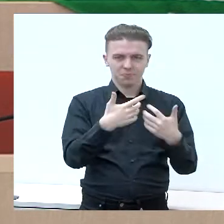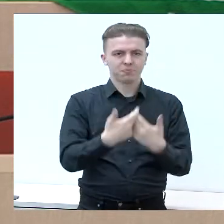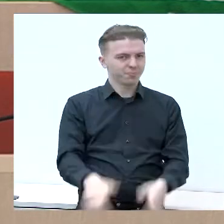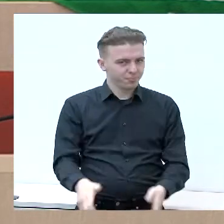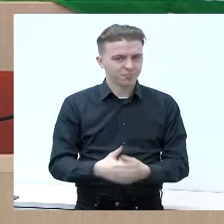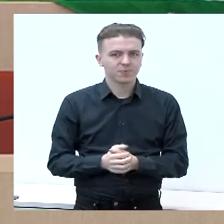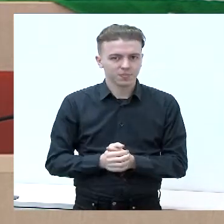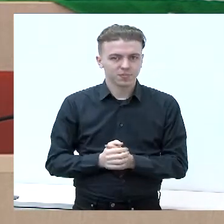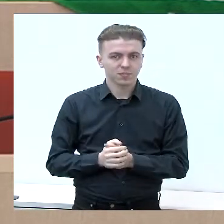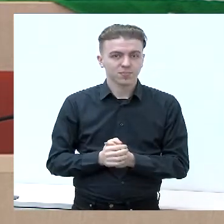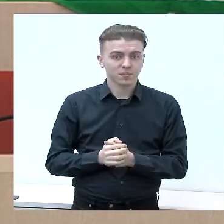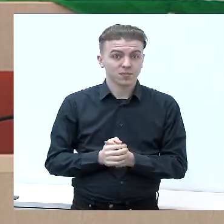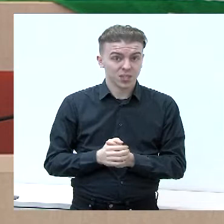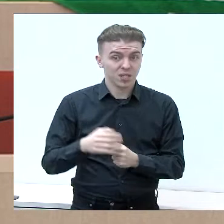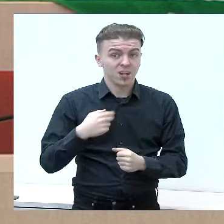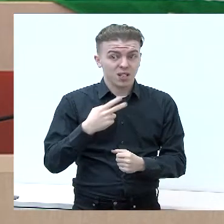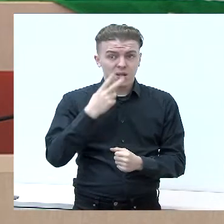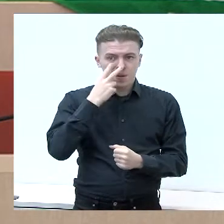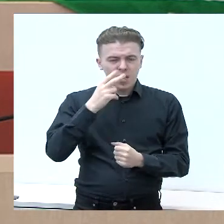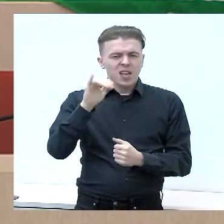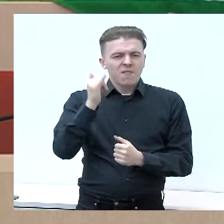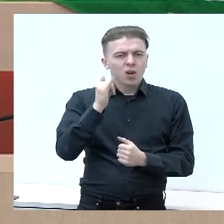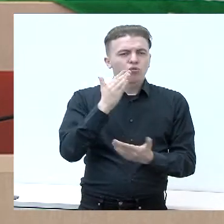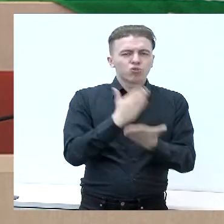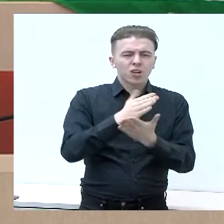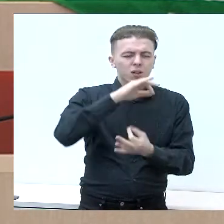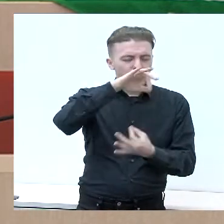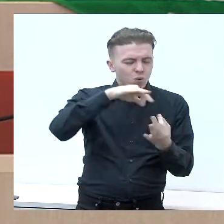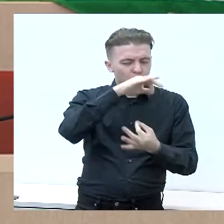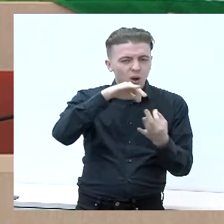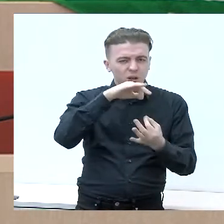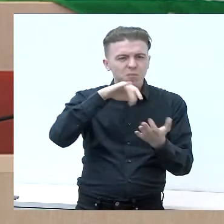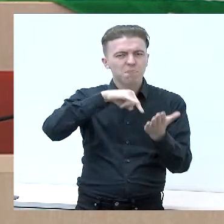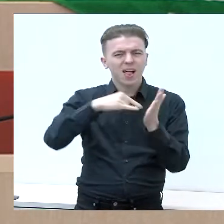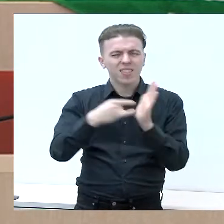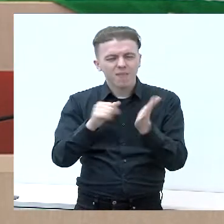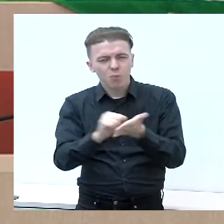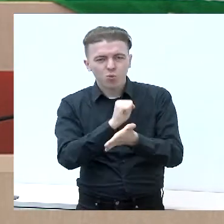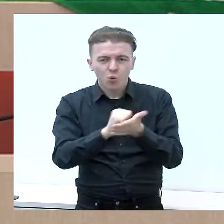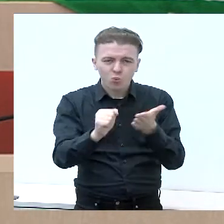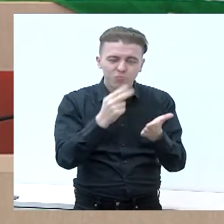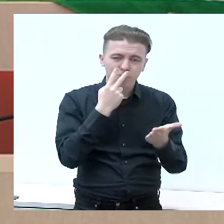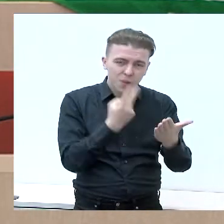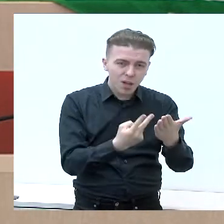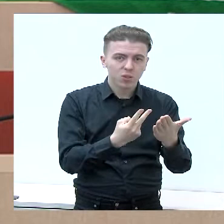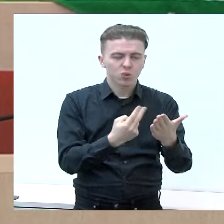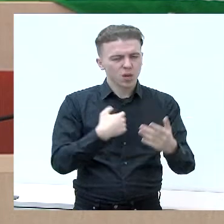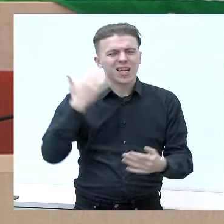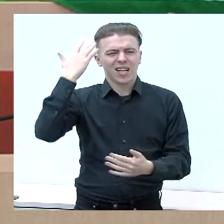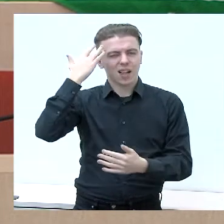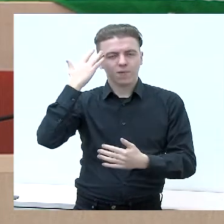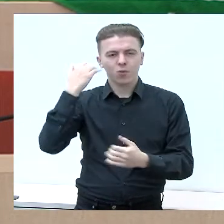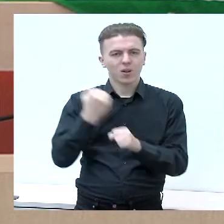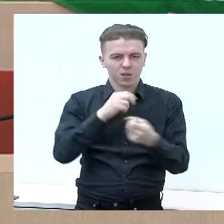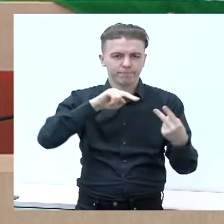įvertinę visą tai, kas daroma, pokia yra parengti planavimo dokumentai. Manome, kad reikalingi